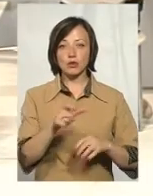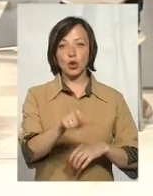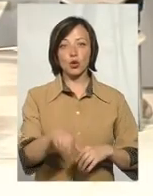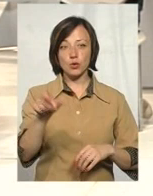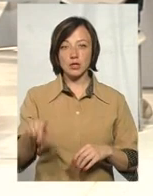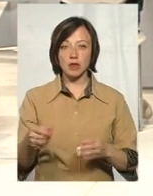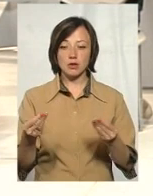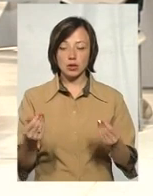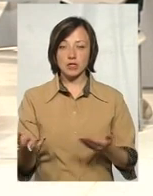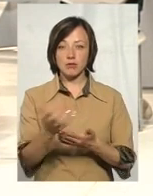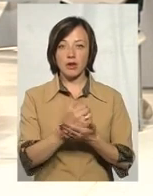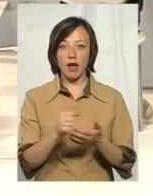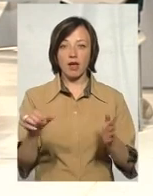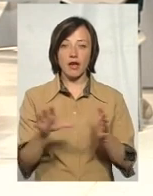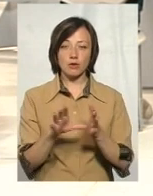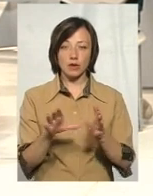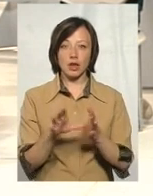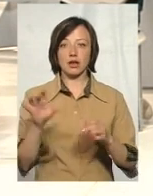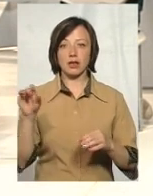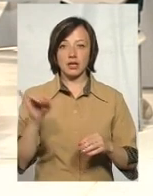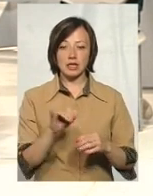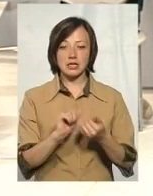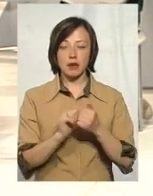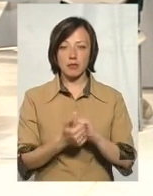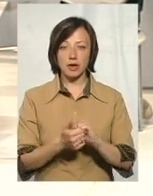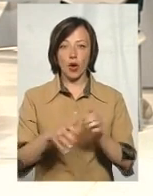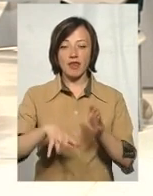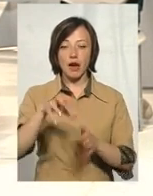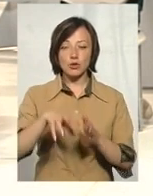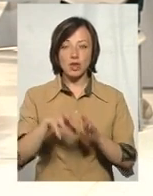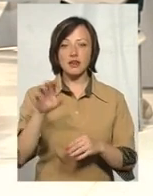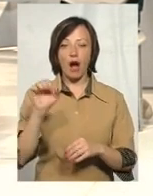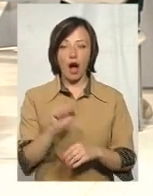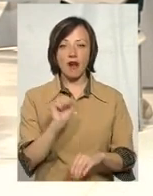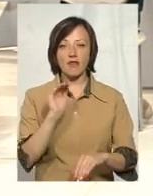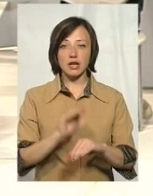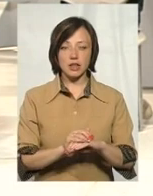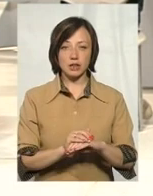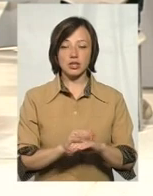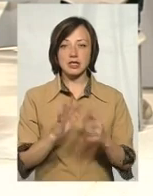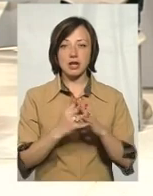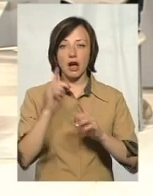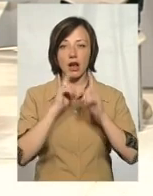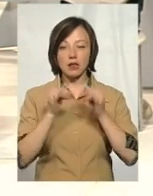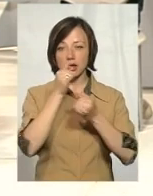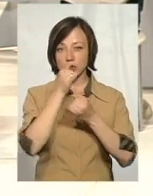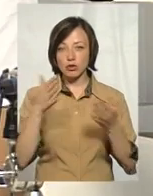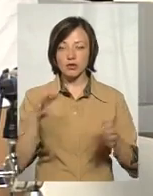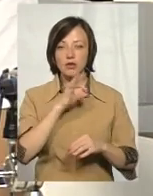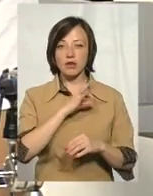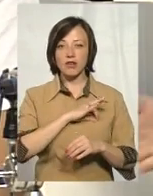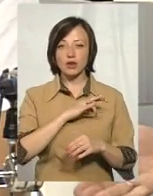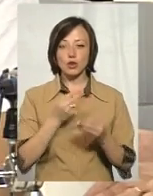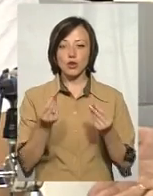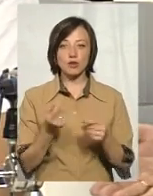збирають гроші на електроенергію, на заміну насосів, а фактично сільська рада не може використати